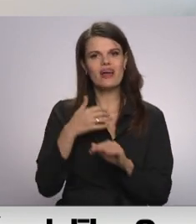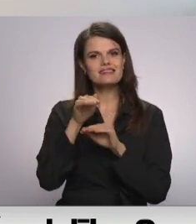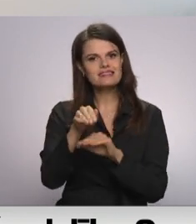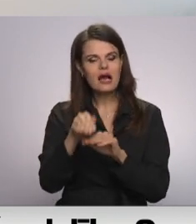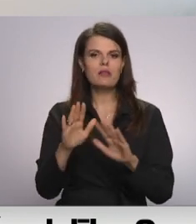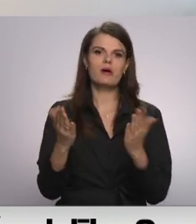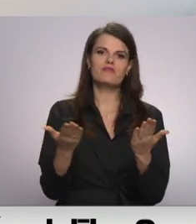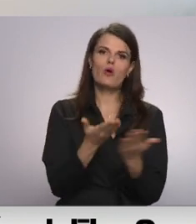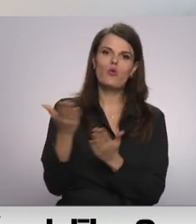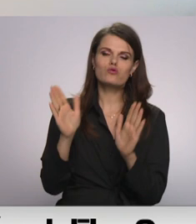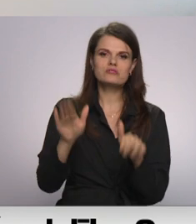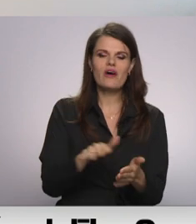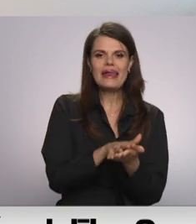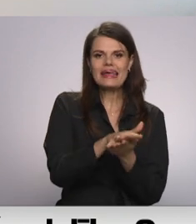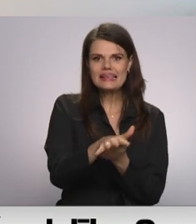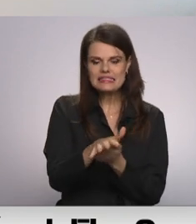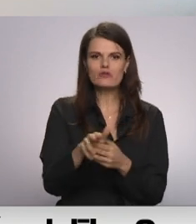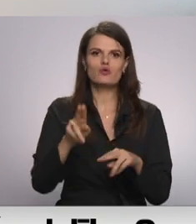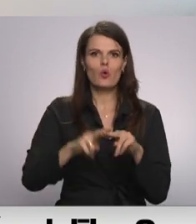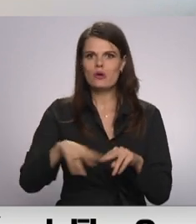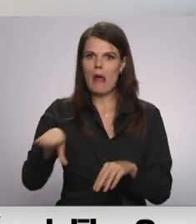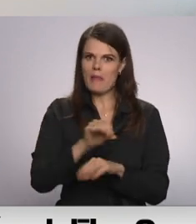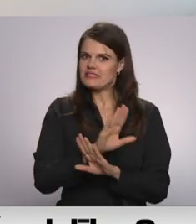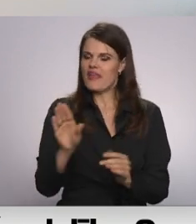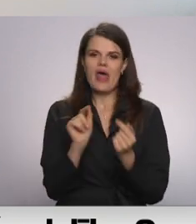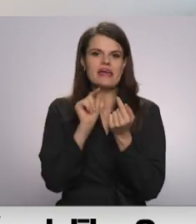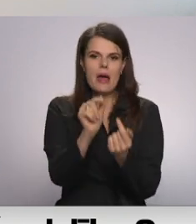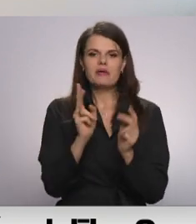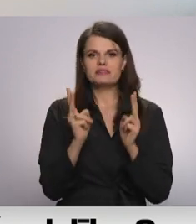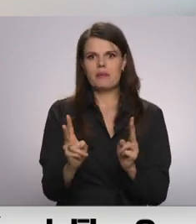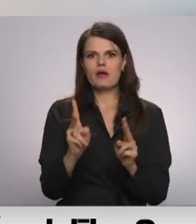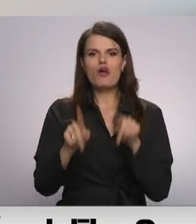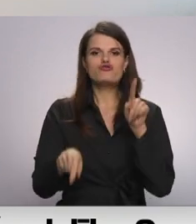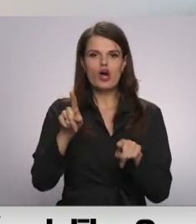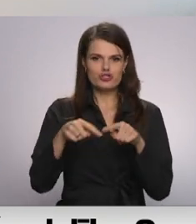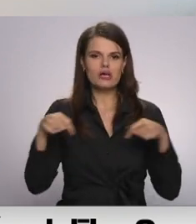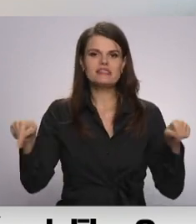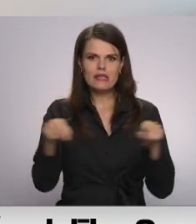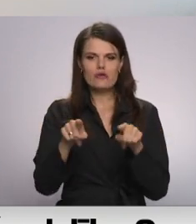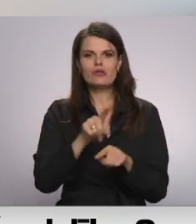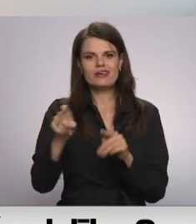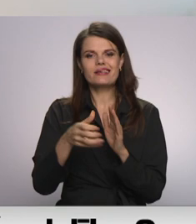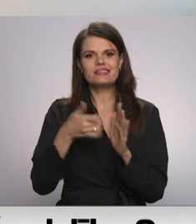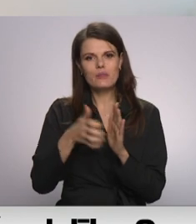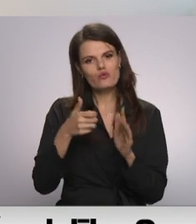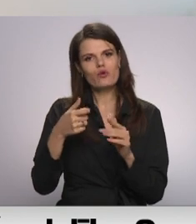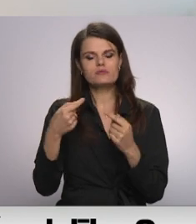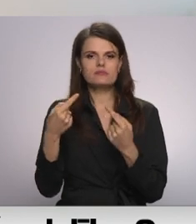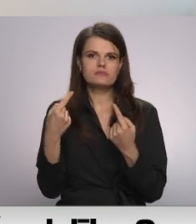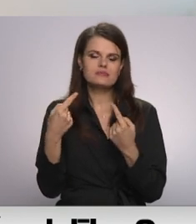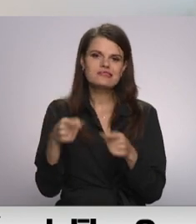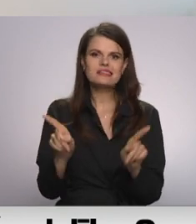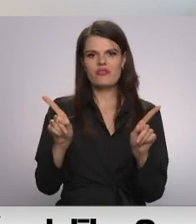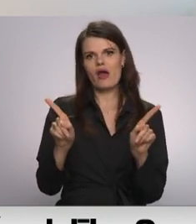vai izlietojami, un mēs arī neiebilstam, ka atsevišķās teritorijās tiek izmantot atsevišķi vai